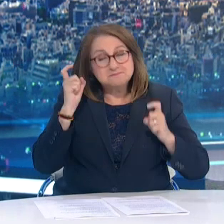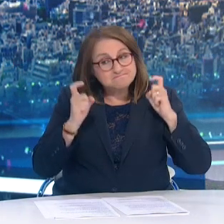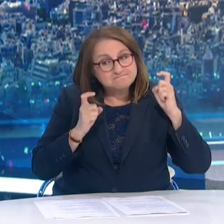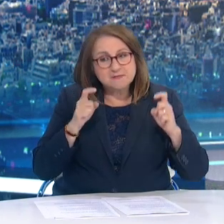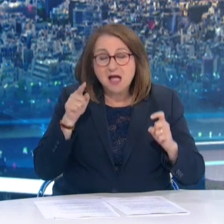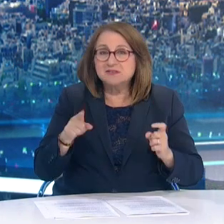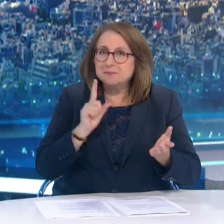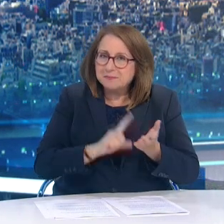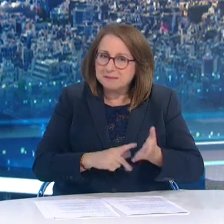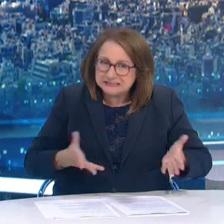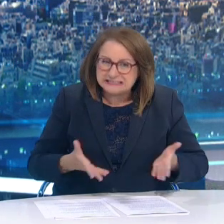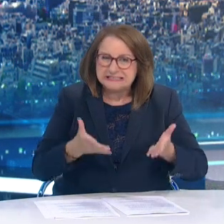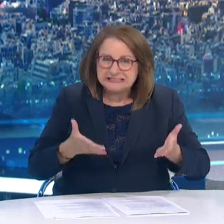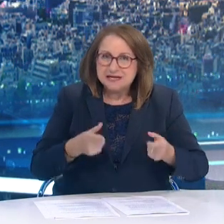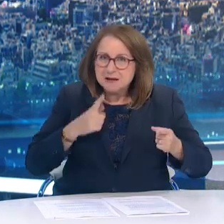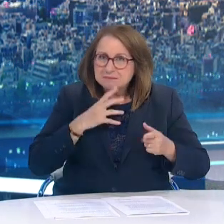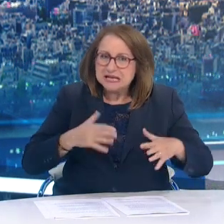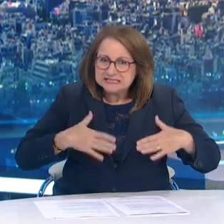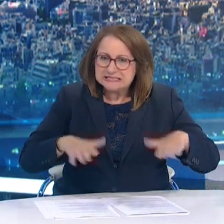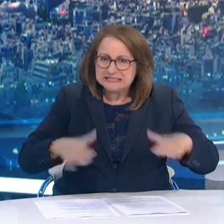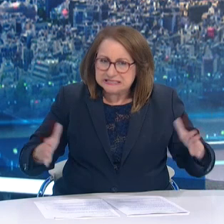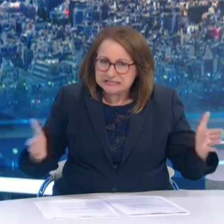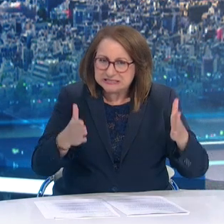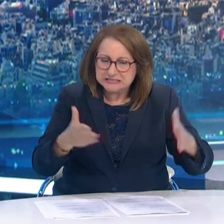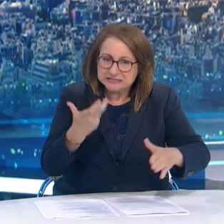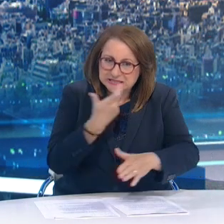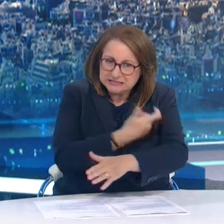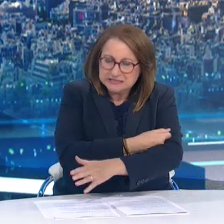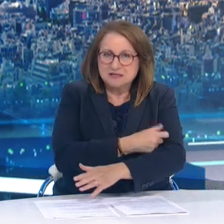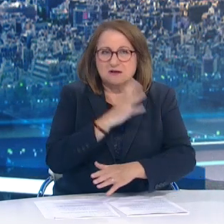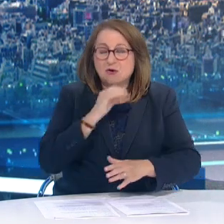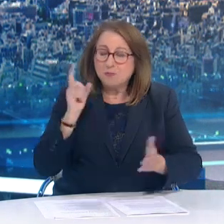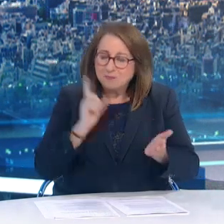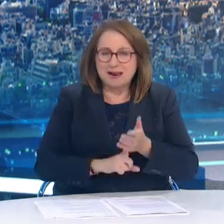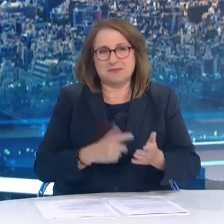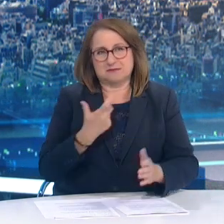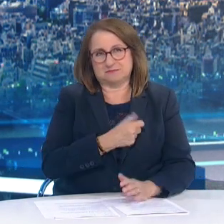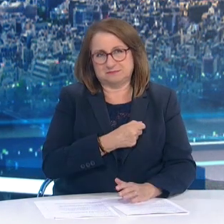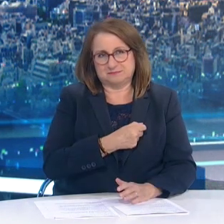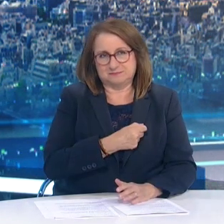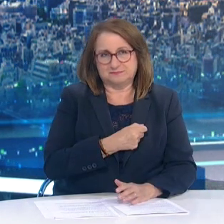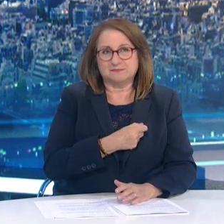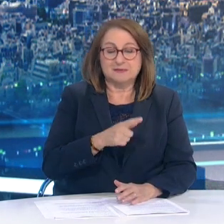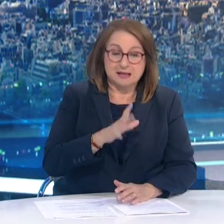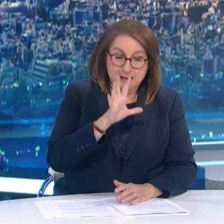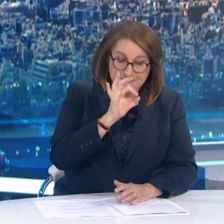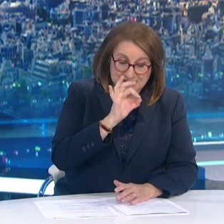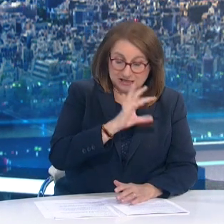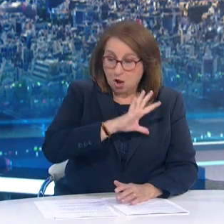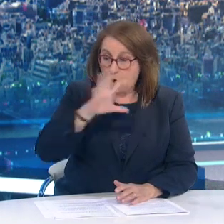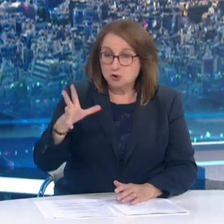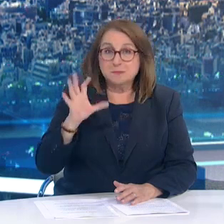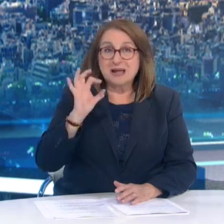στις ομάδες υψηλού κινδυνού και να προσέλθουν να εμβολιαστούν. Σύμφωνα με τα στοιχεία του ECDC, οι ενήλικες 50 έως 59 ετών